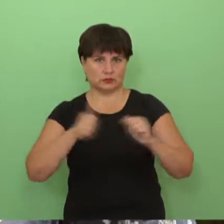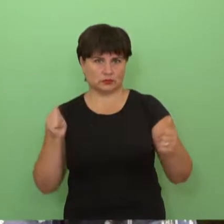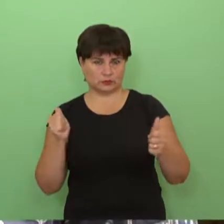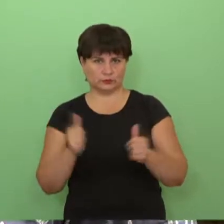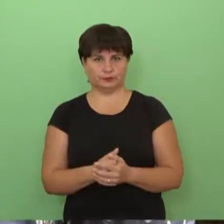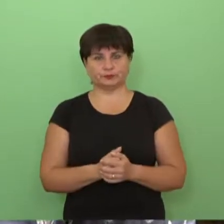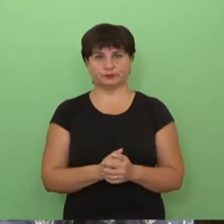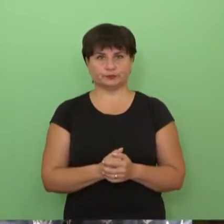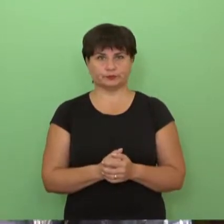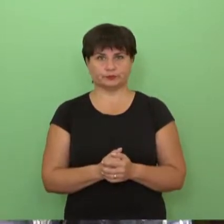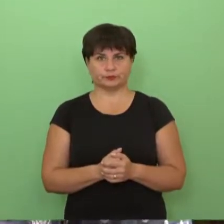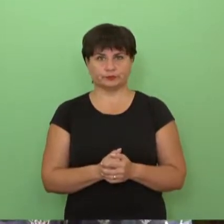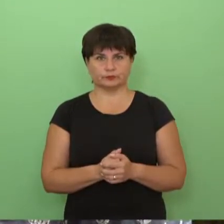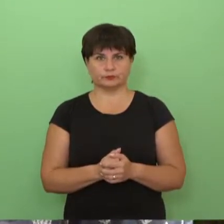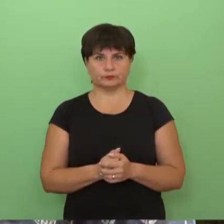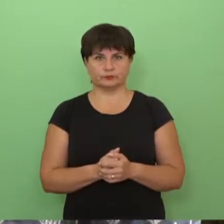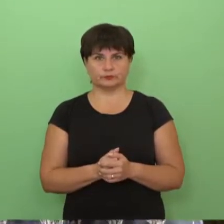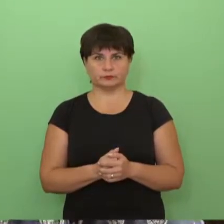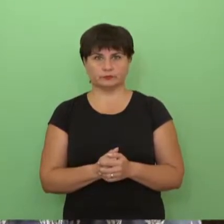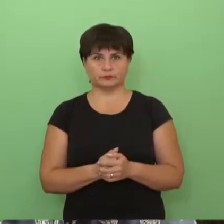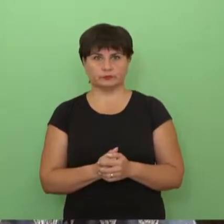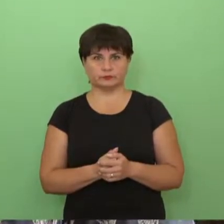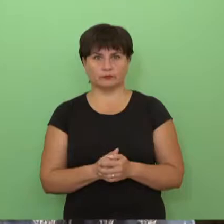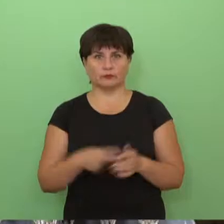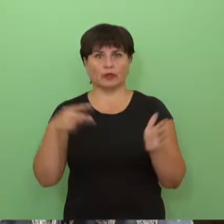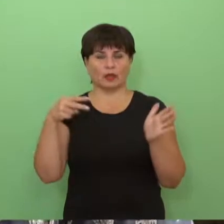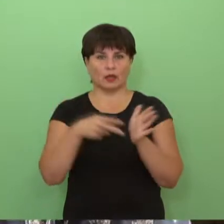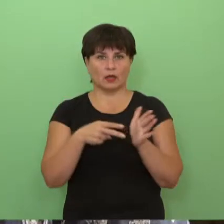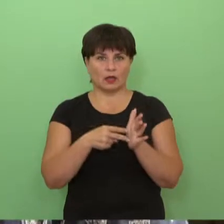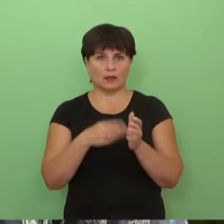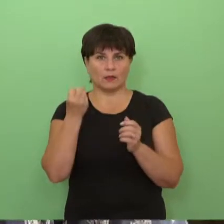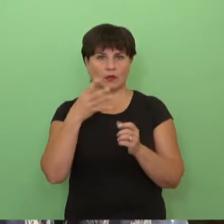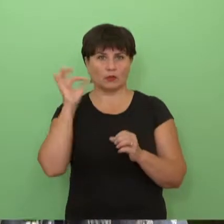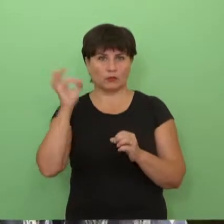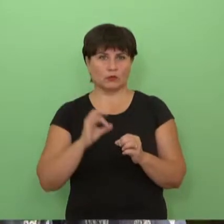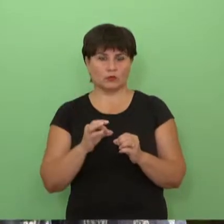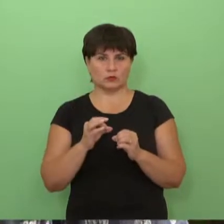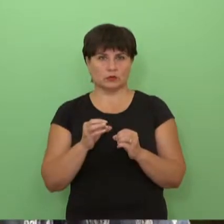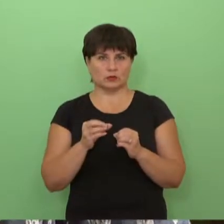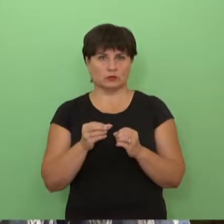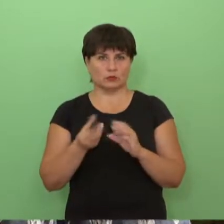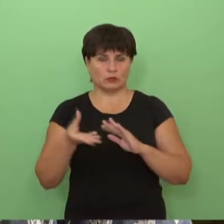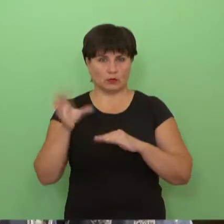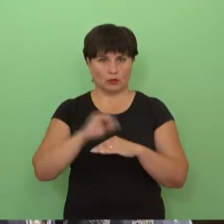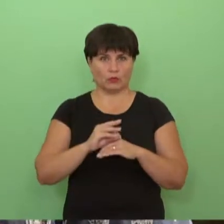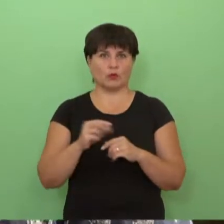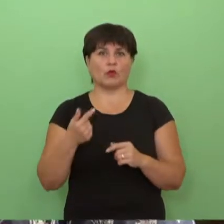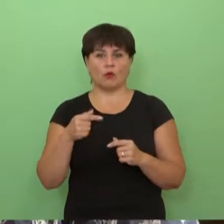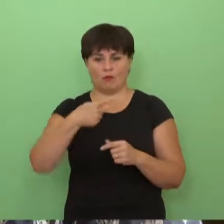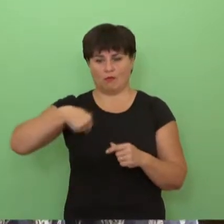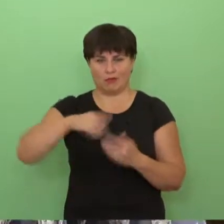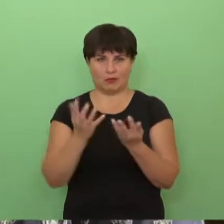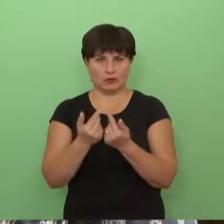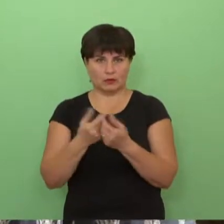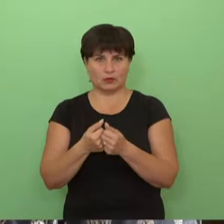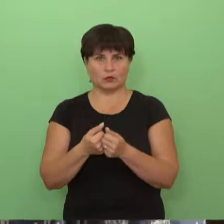Na, o kainai apie 15 procentų yra didesnė, tačiau mes skaičiuojam, kad išlaidų krepšelis,